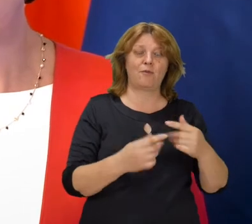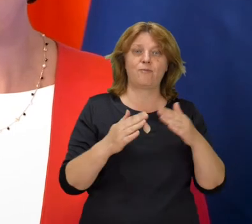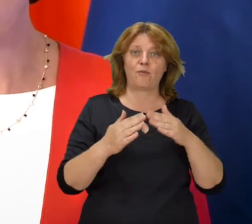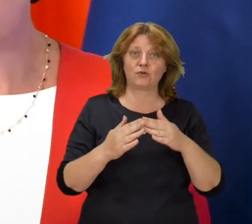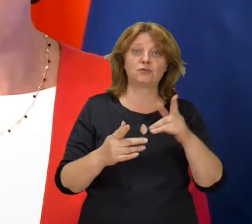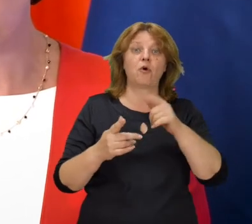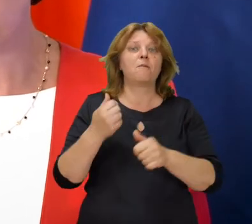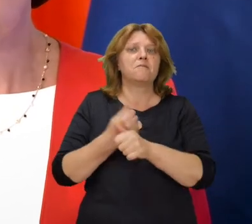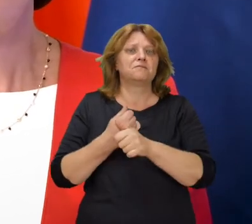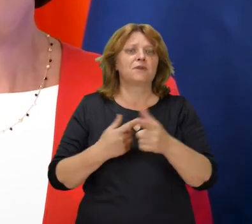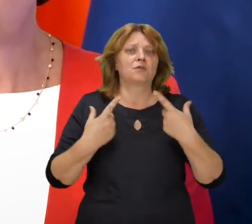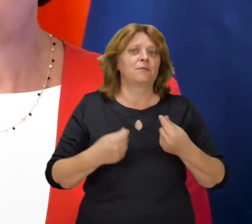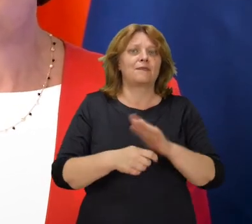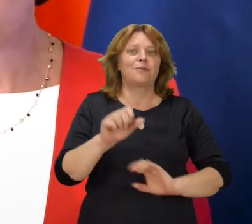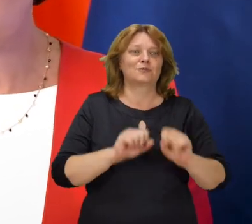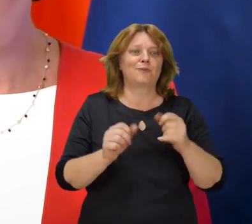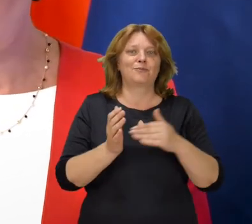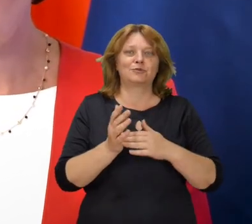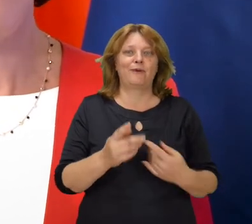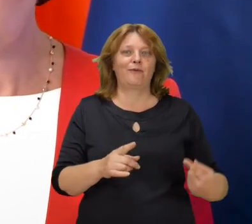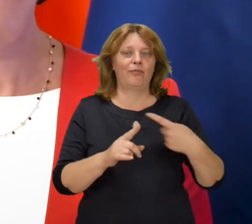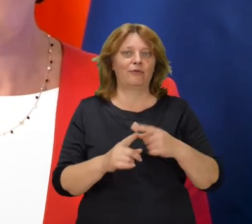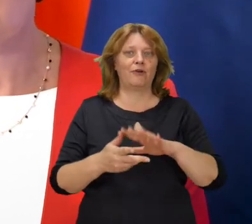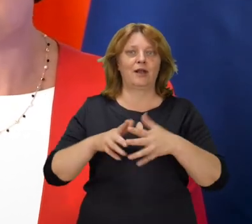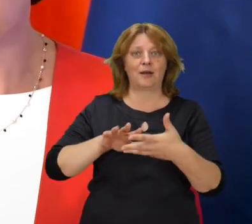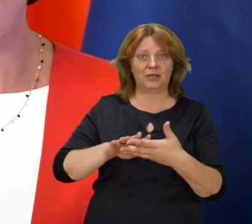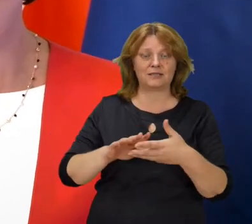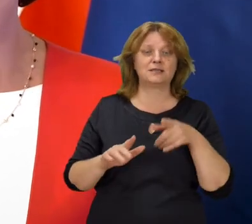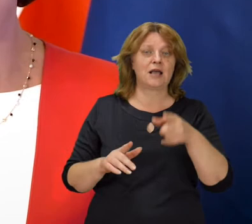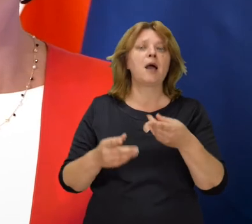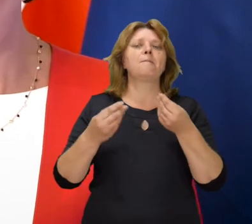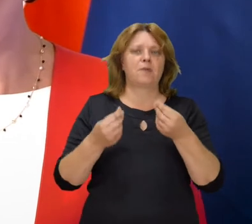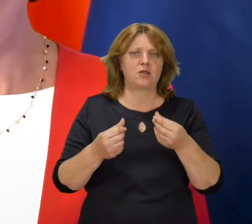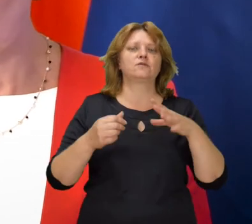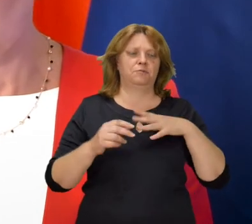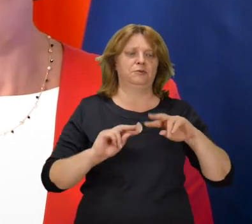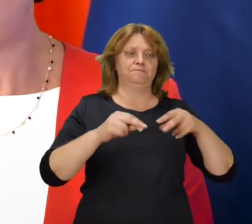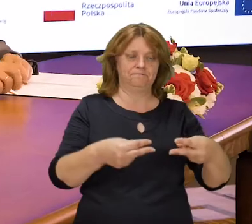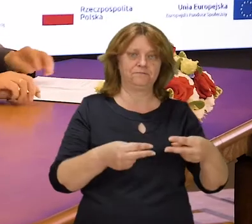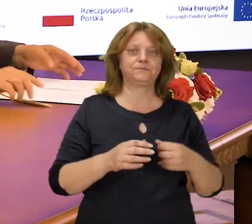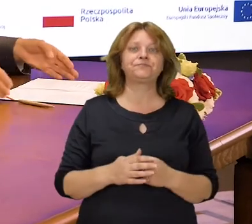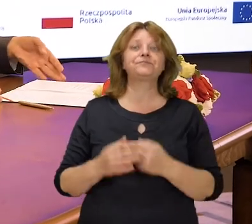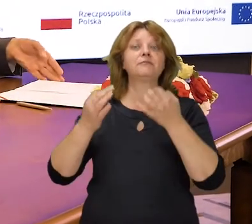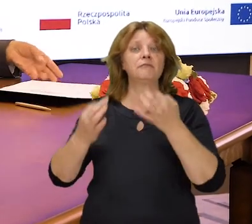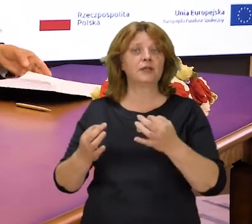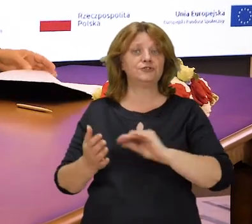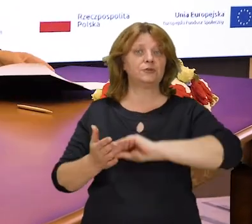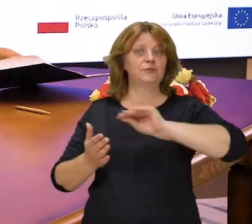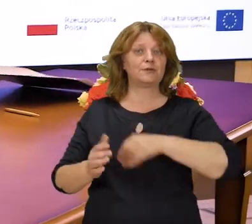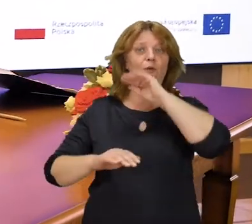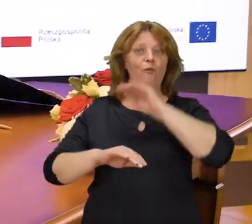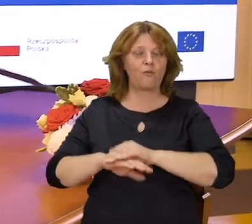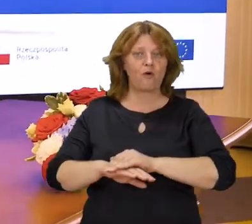osoby niepełnosprawne potrzebowały dodatkowej rehabilitacji. Takie środki zostały uruchomione. Dzisiaj podpisujemy